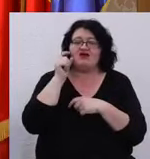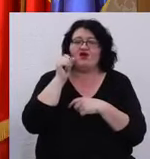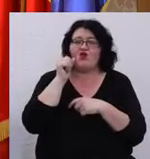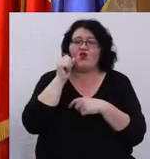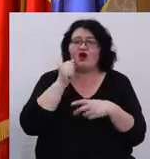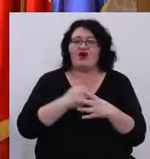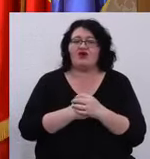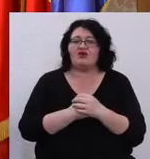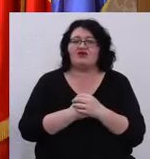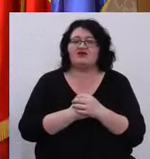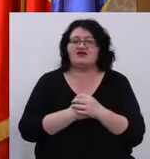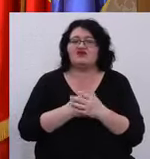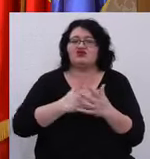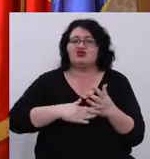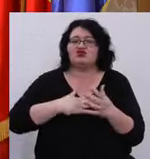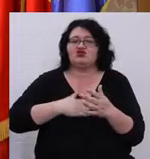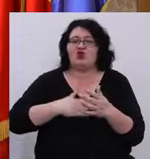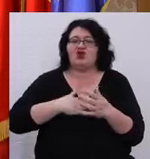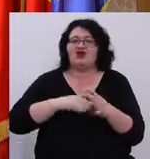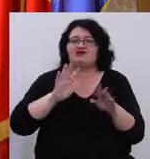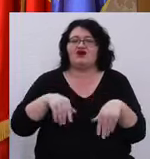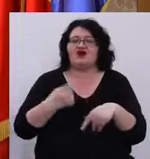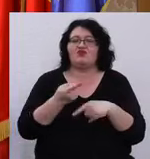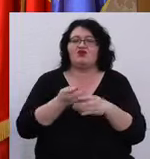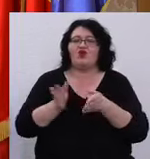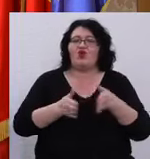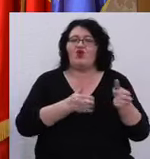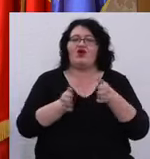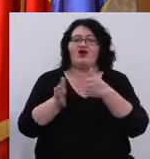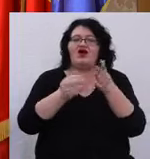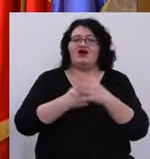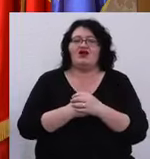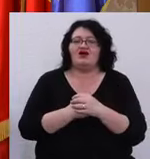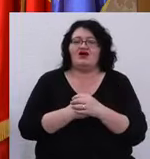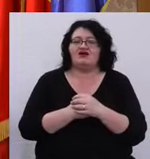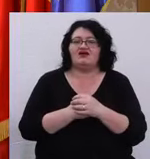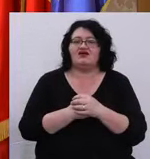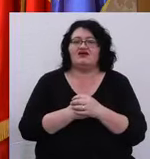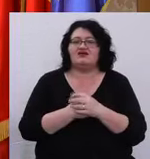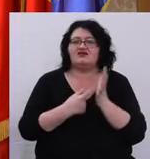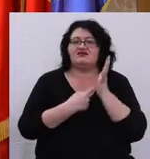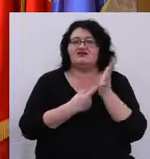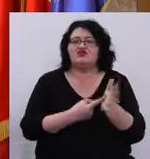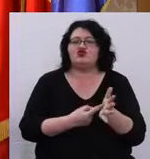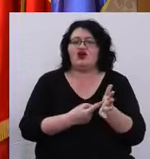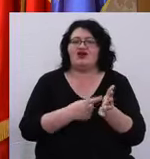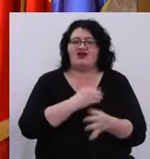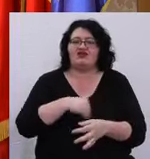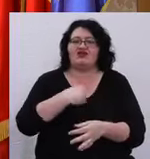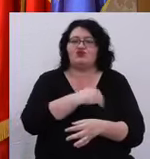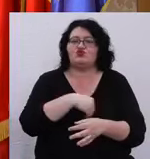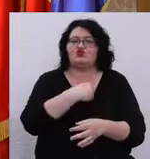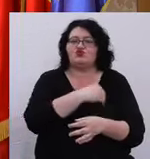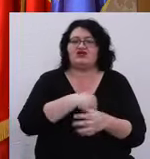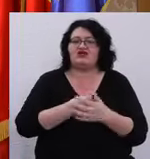își doresc să aibă o cale să-și exprime aceste nemulțumiri.